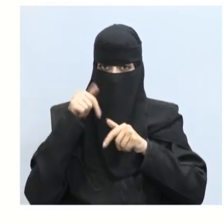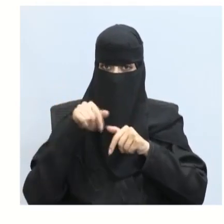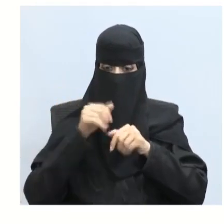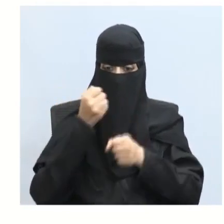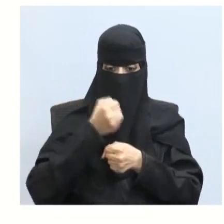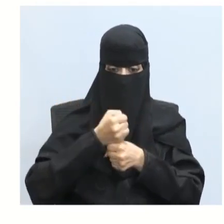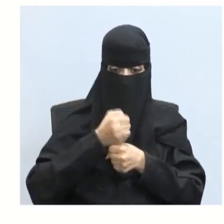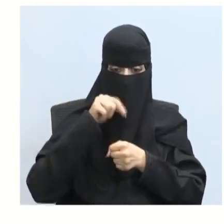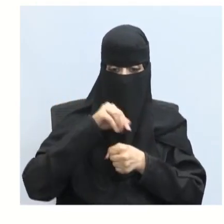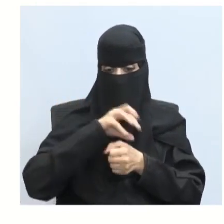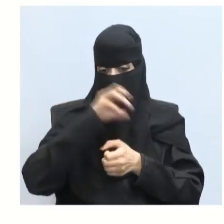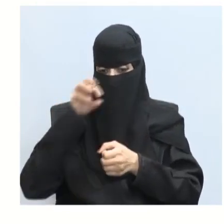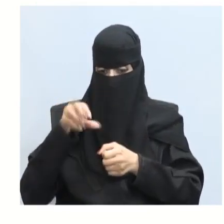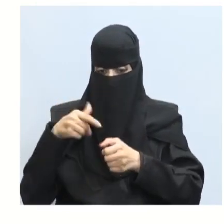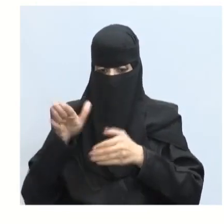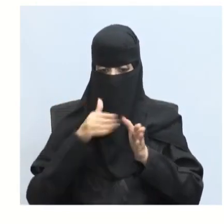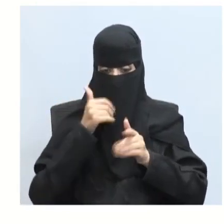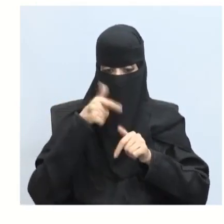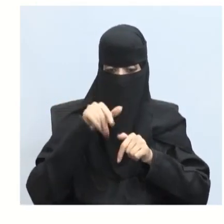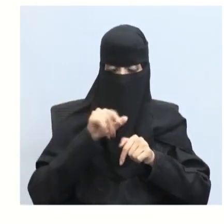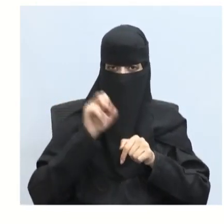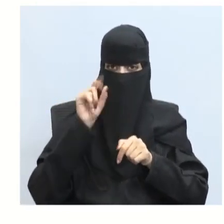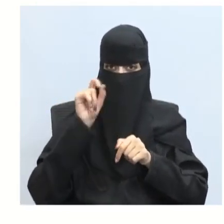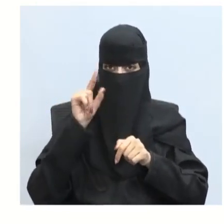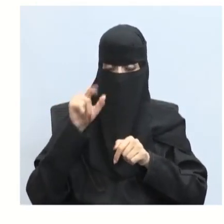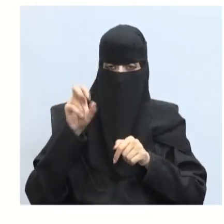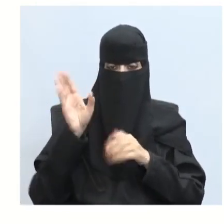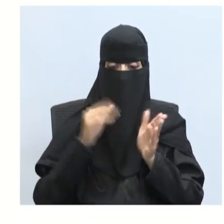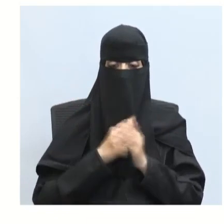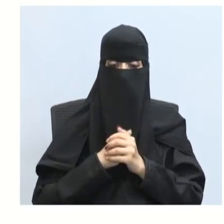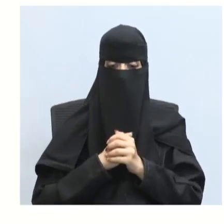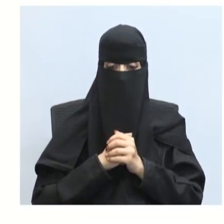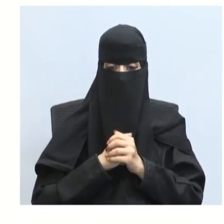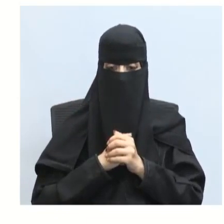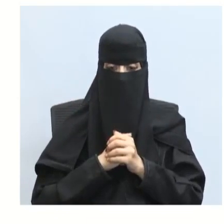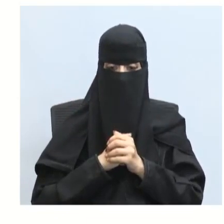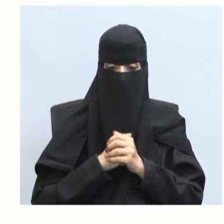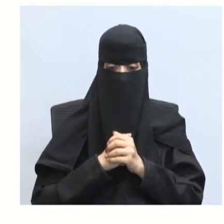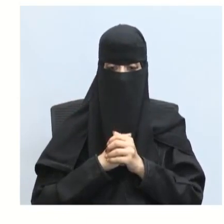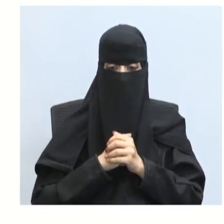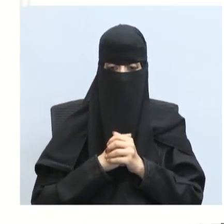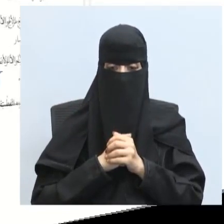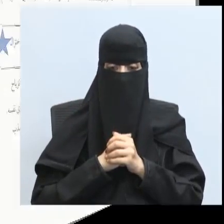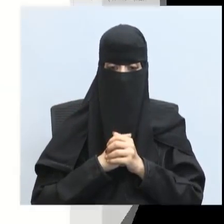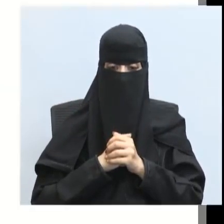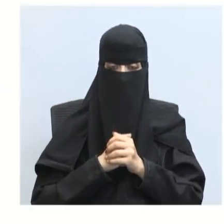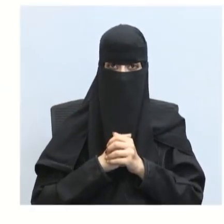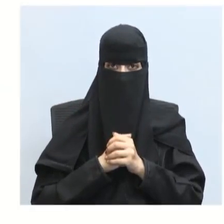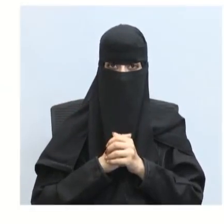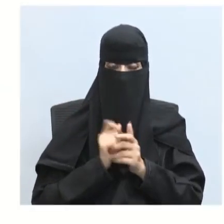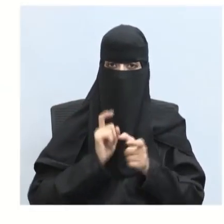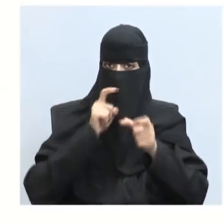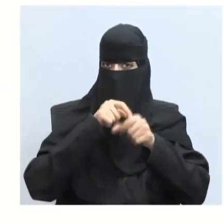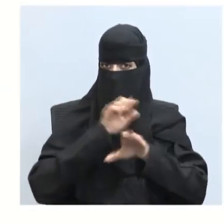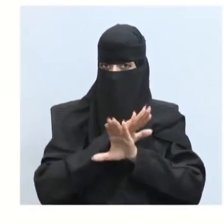هي ثابتة أو تنتقل أو تتذبذب أو تتراكب تتذبذب في المستوى نفسه؟ إذن